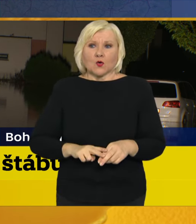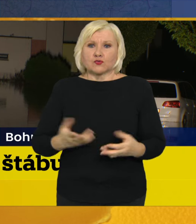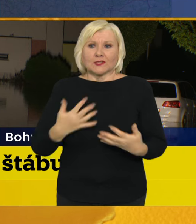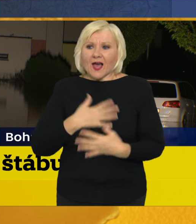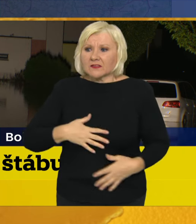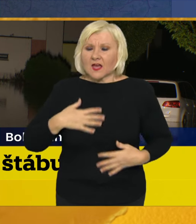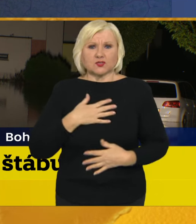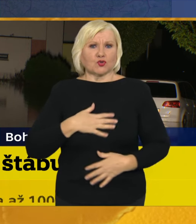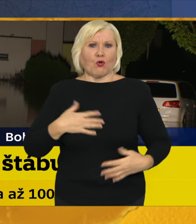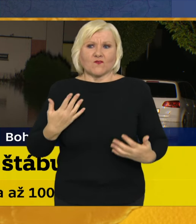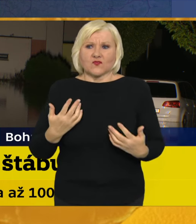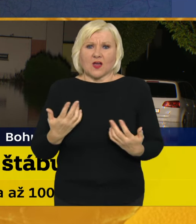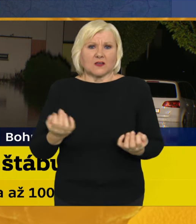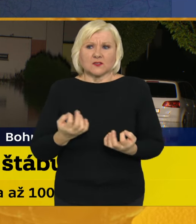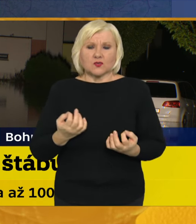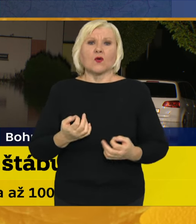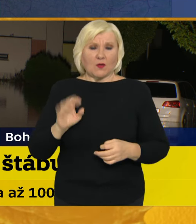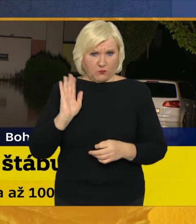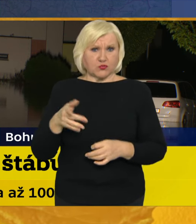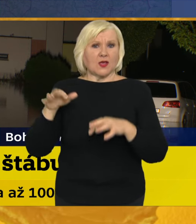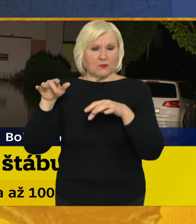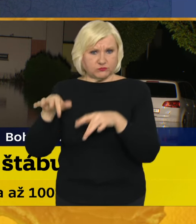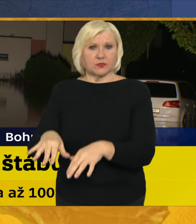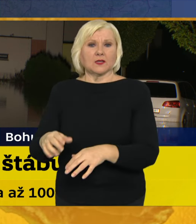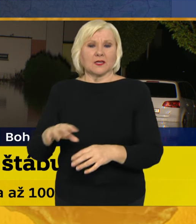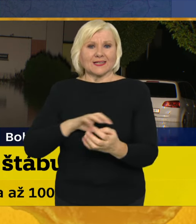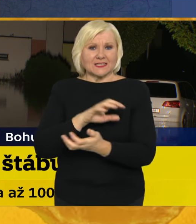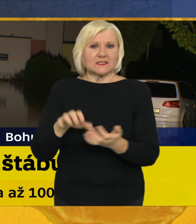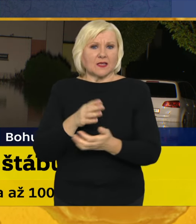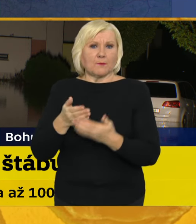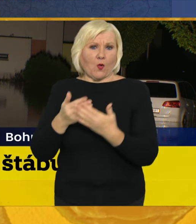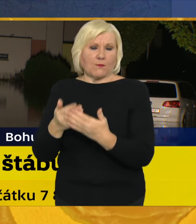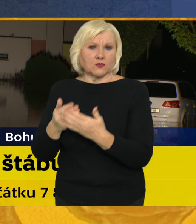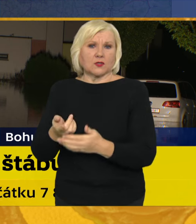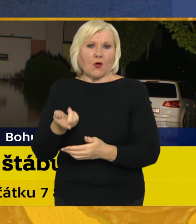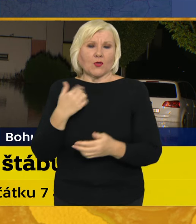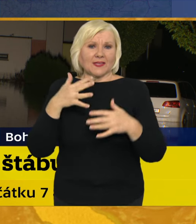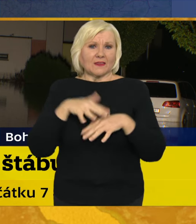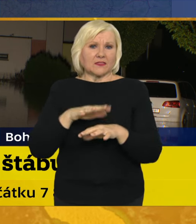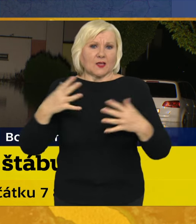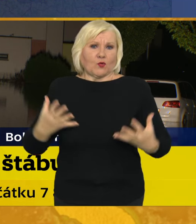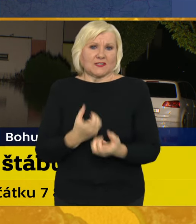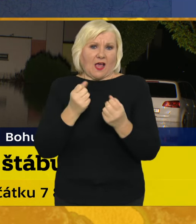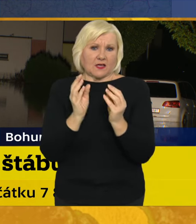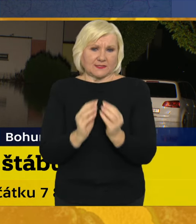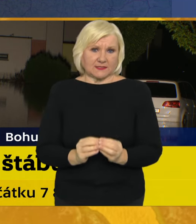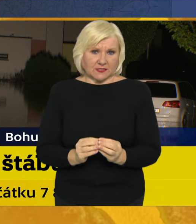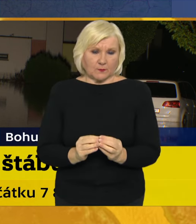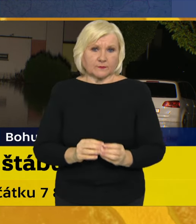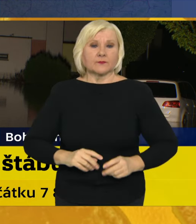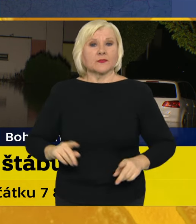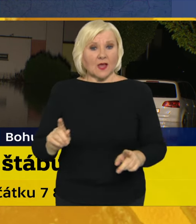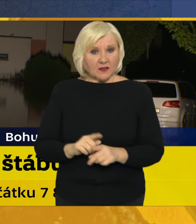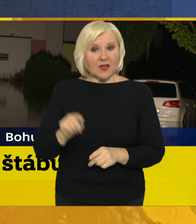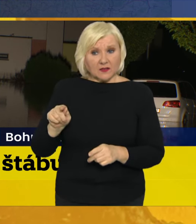budou přítomni i krizový interventi a integrovaného záchranného systému. I na ně